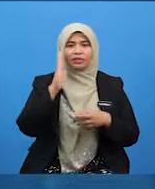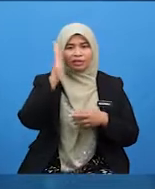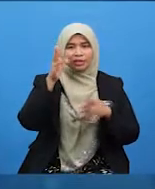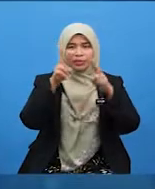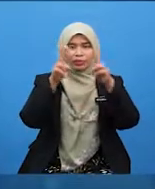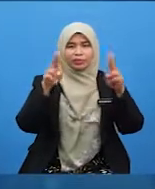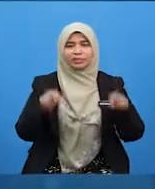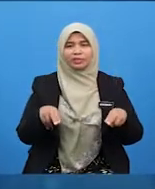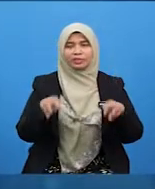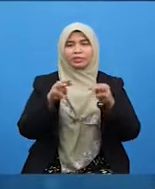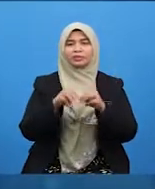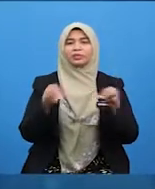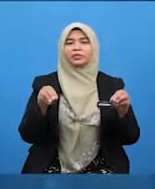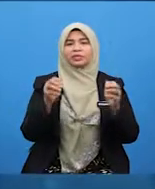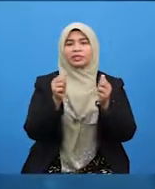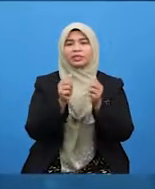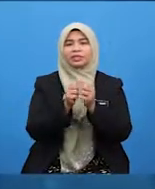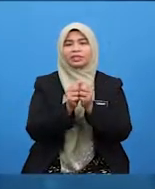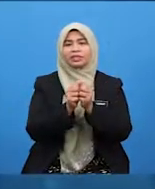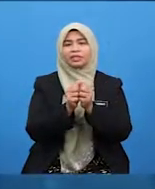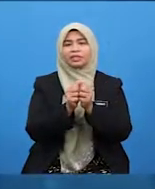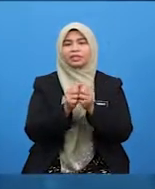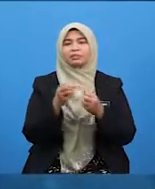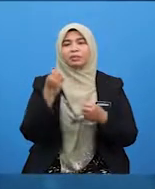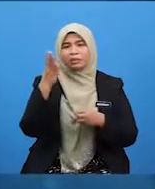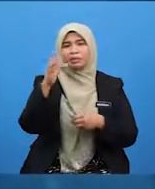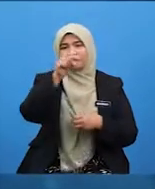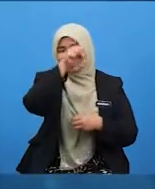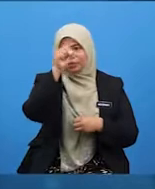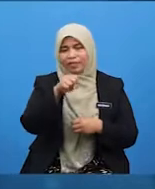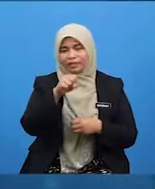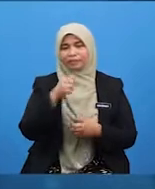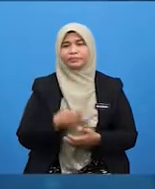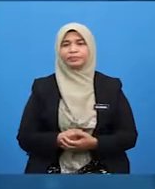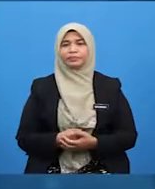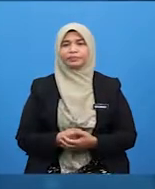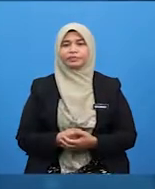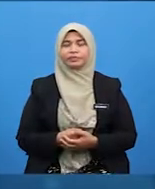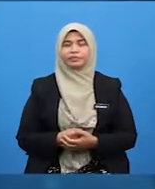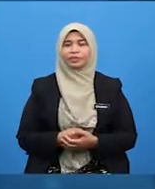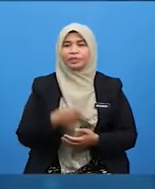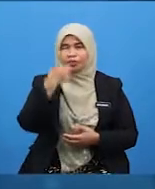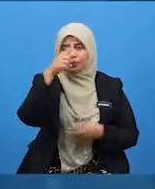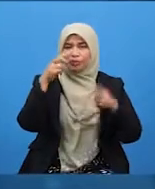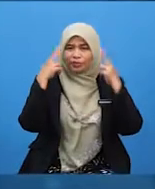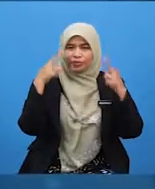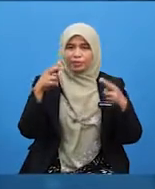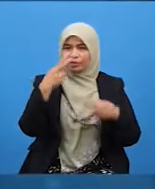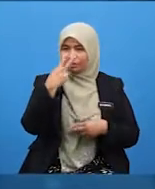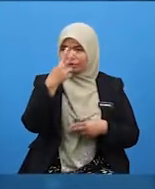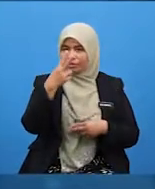akan menguji murid-murid dengan beberapa soalan. untuk ustazah lihat